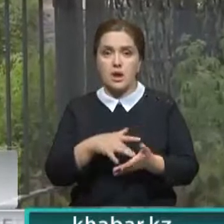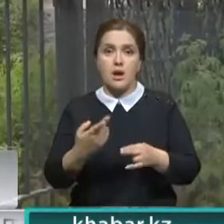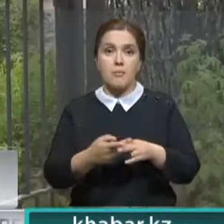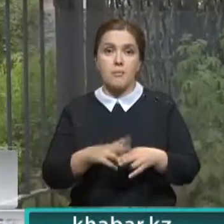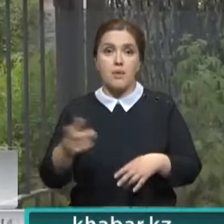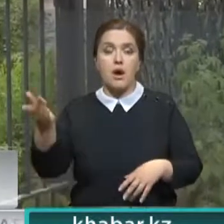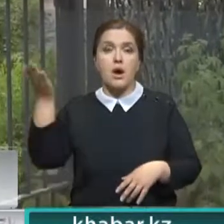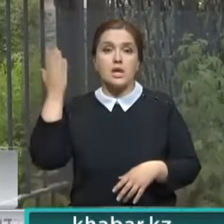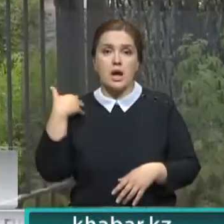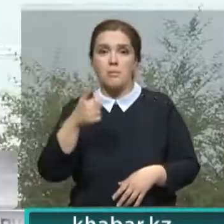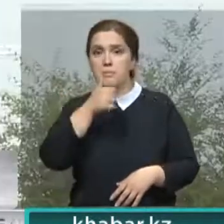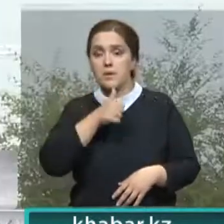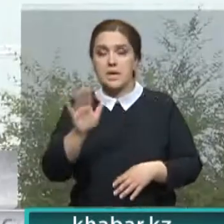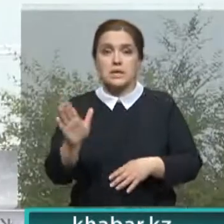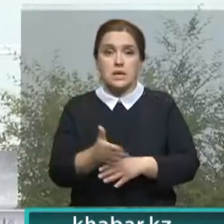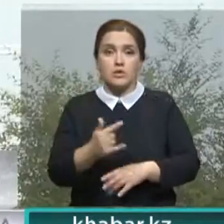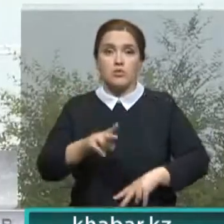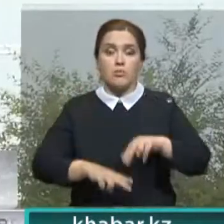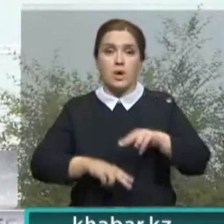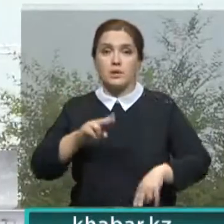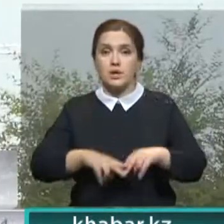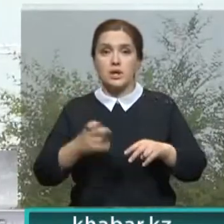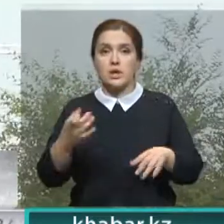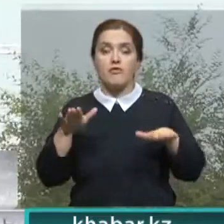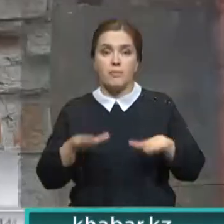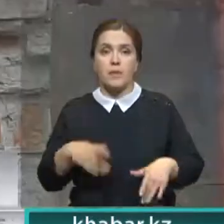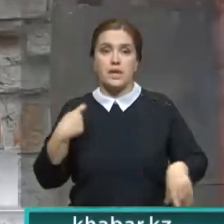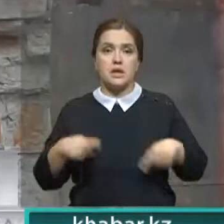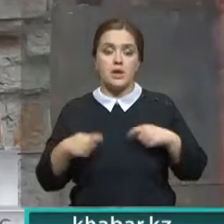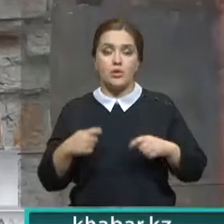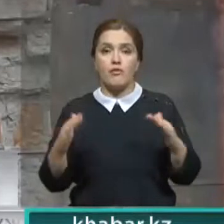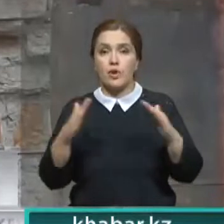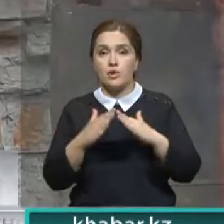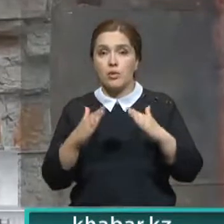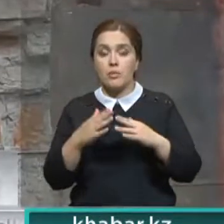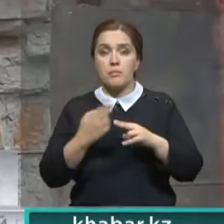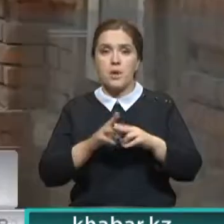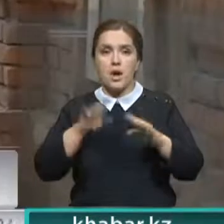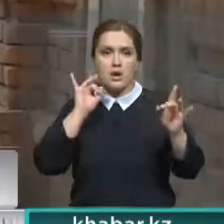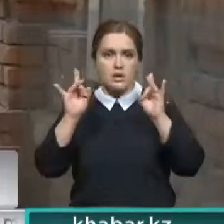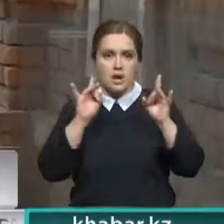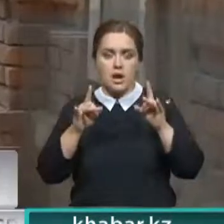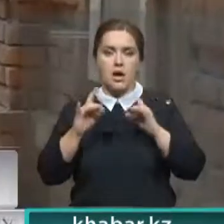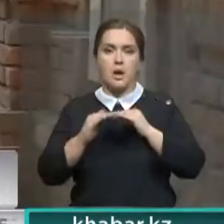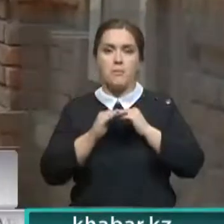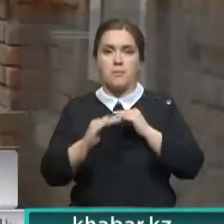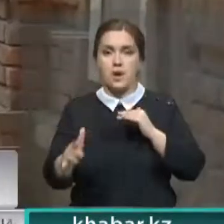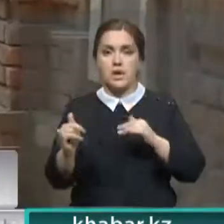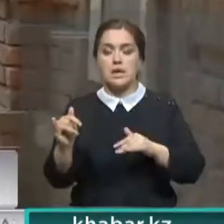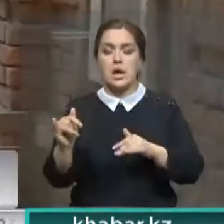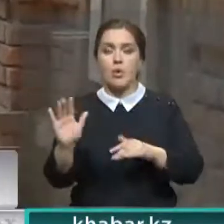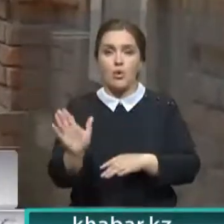особняк ранее уже пытались снести, чтобы построить на его месте очередной торговый дом. Тогда тревогу забили местные краеведы и демонтаж